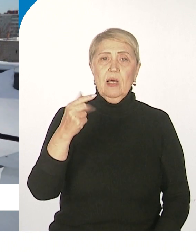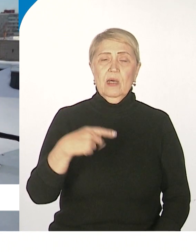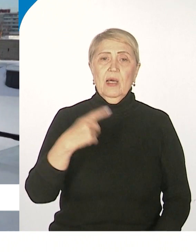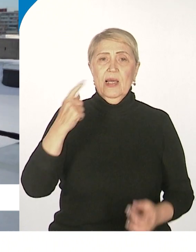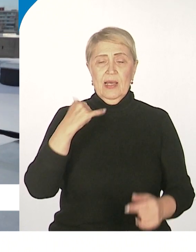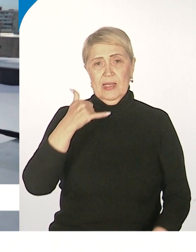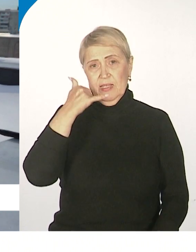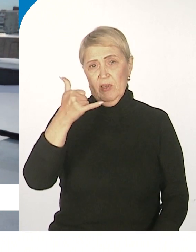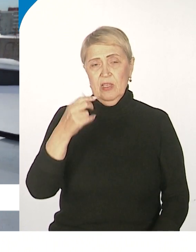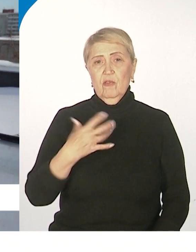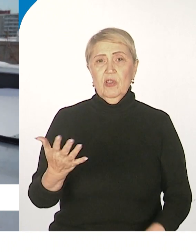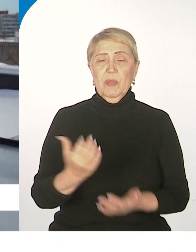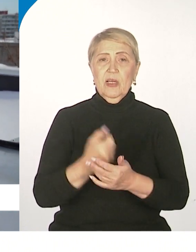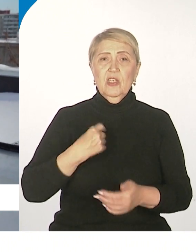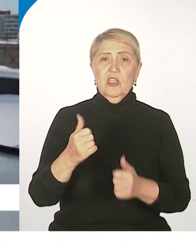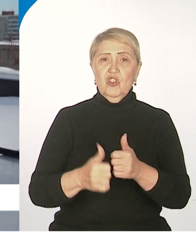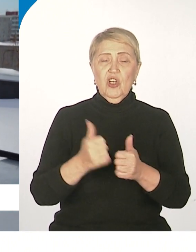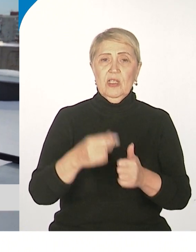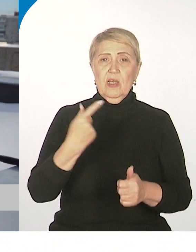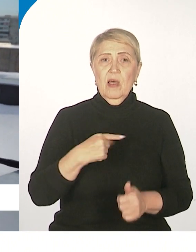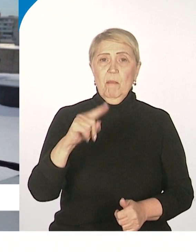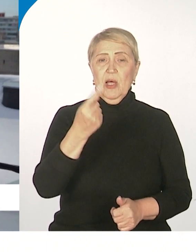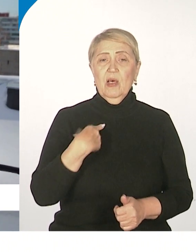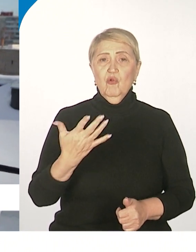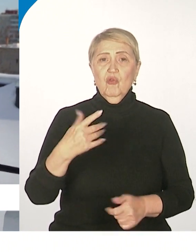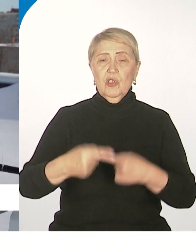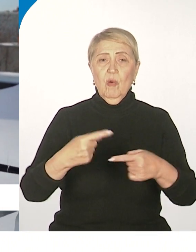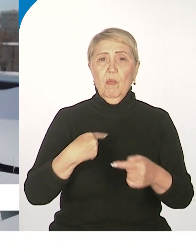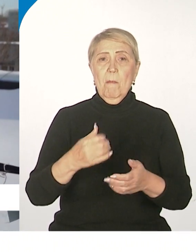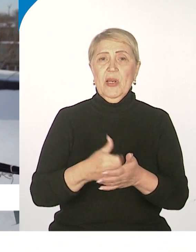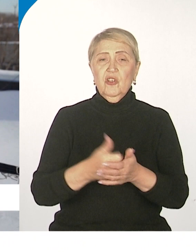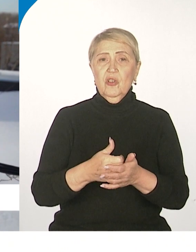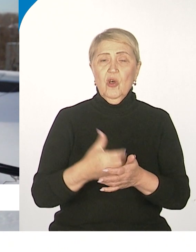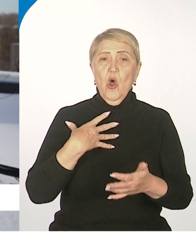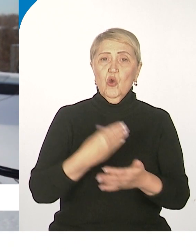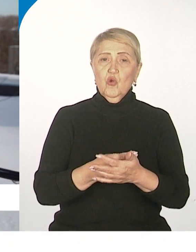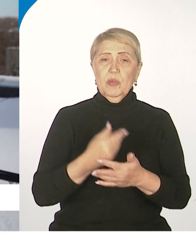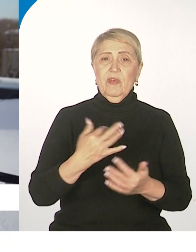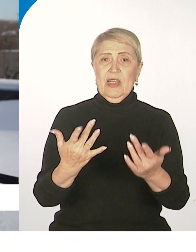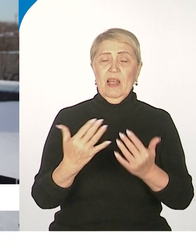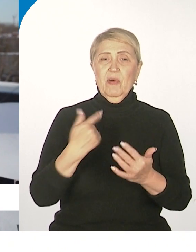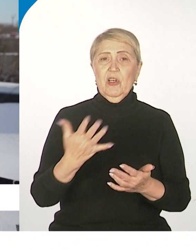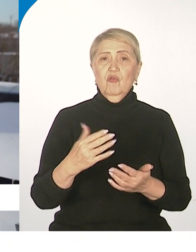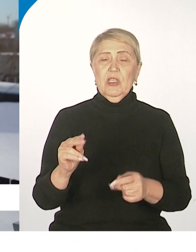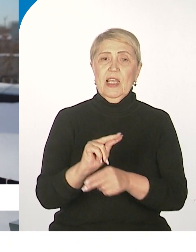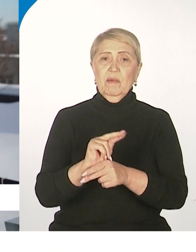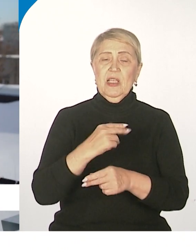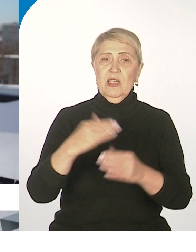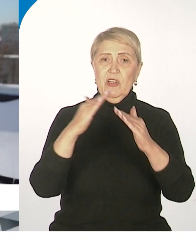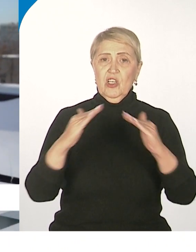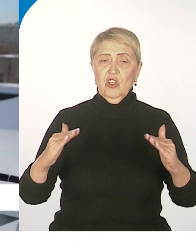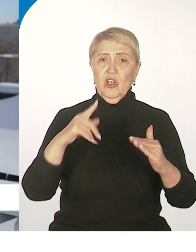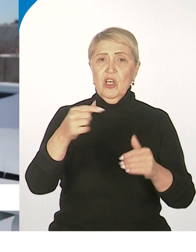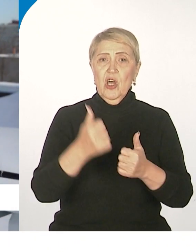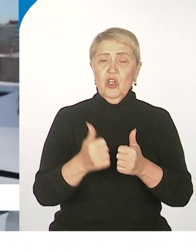Звонить туда приходилось часто и практически всегда по одному поводу. Собственники требовали отремонтировать крышу. Их часто заливало,